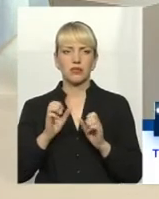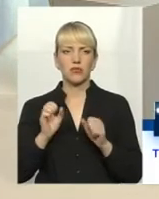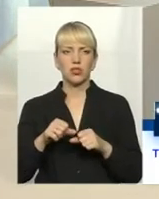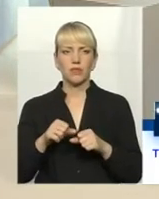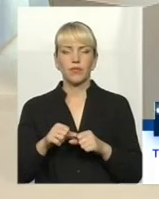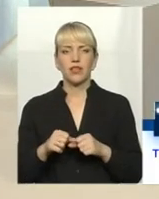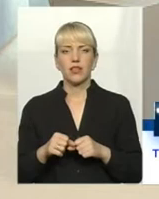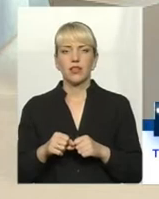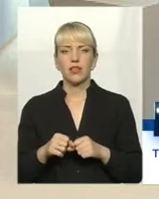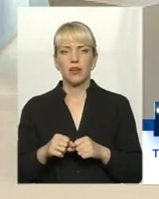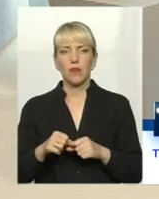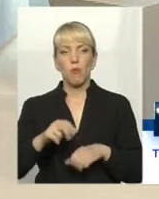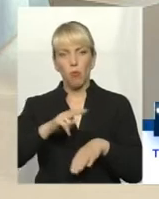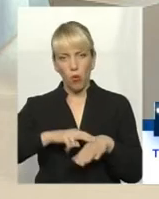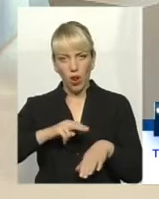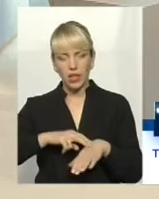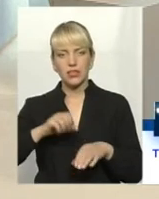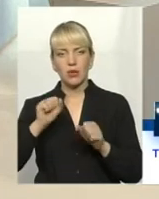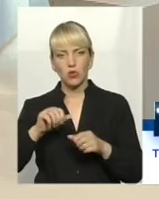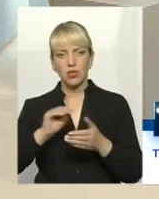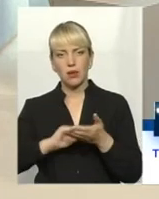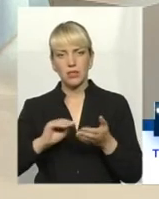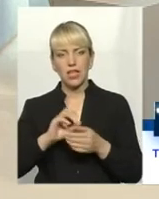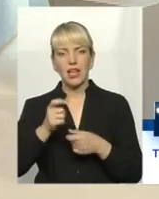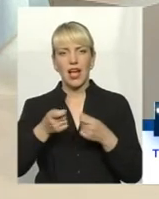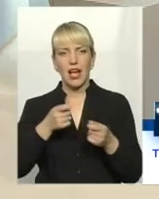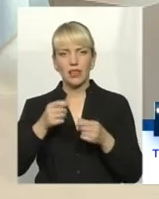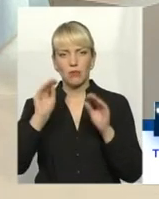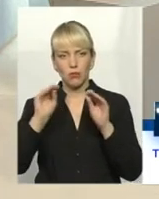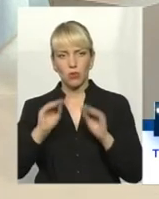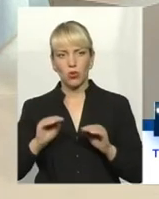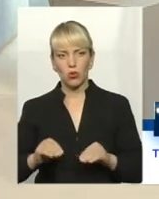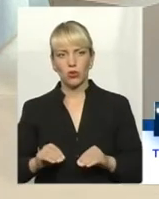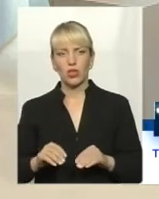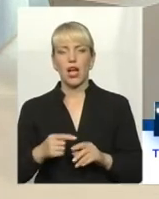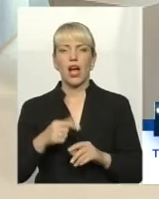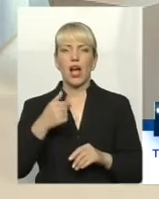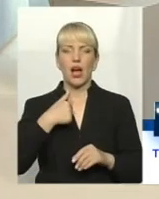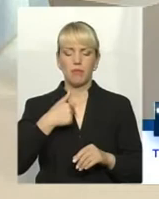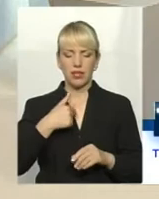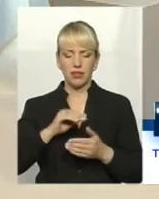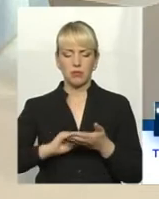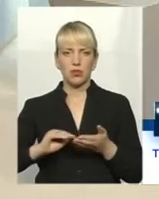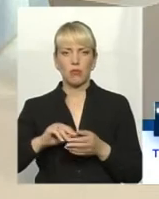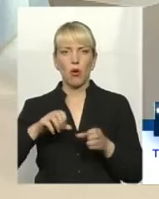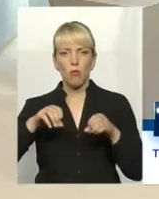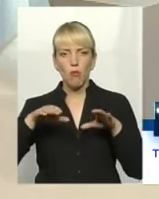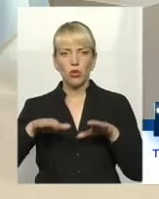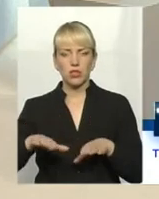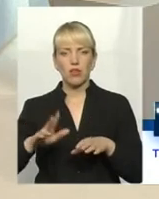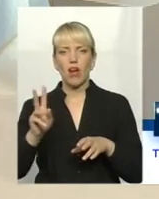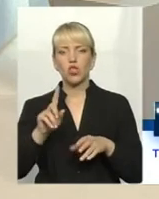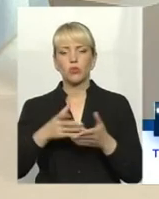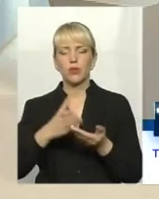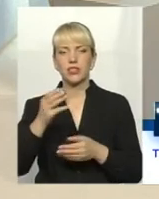працівник поліції може скласти адмінпротокол, а адмінкомісія може винести постанову. Постанову, але, щоб заплатити штраф, це має